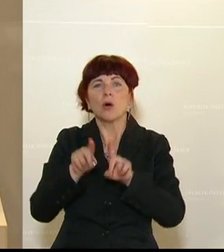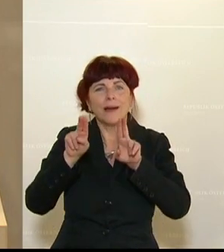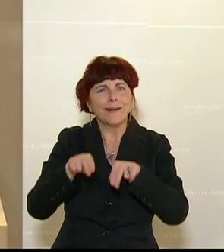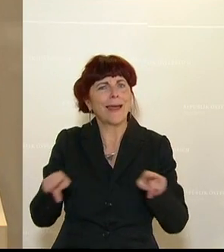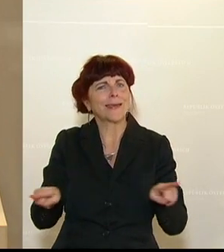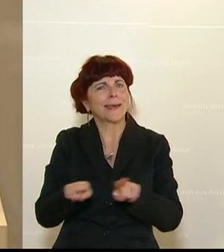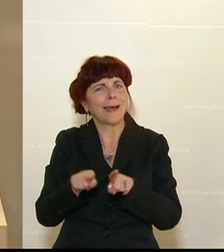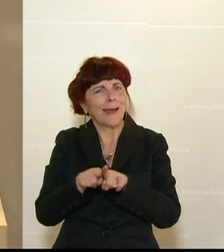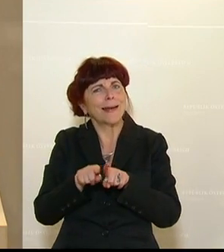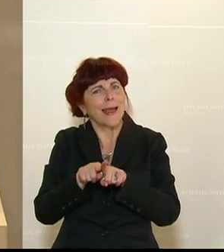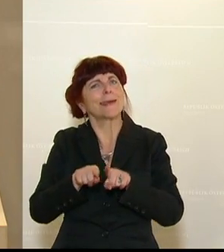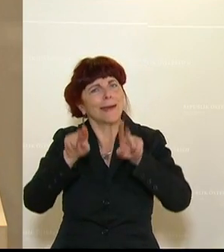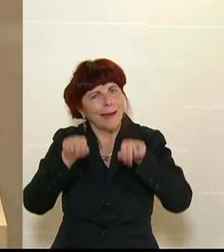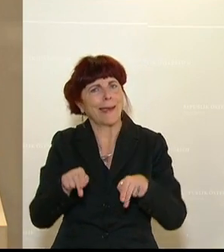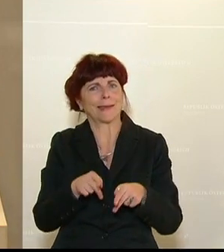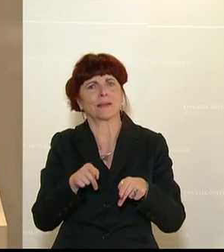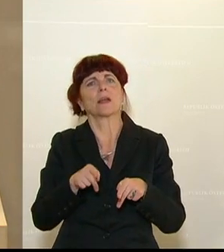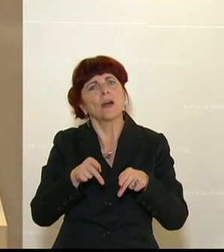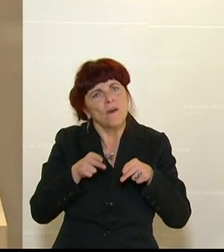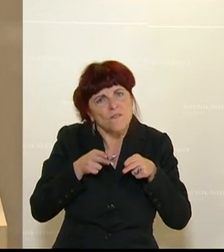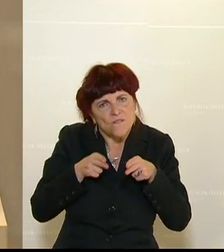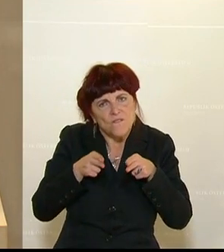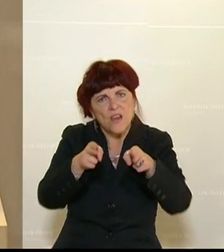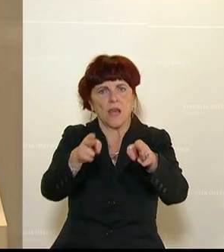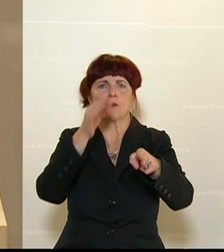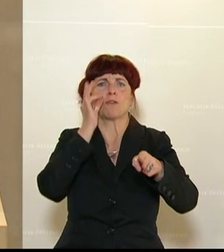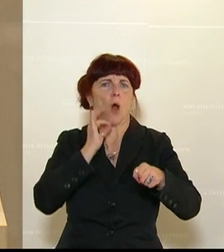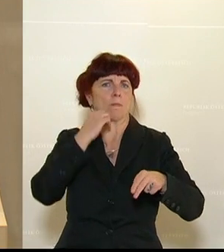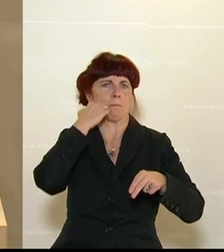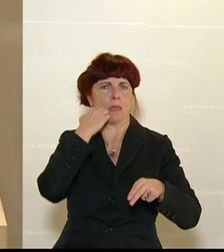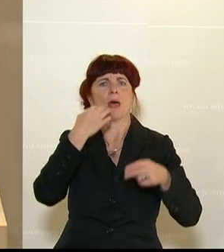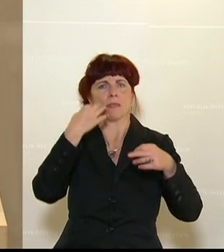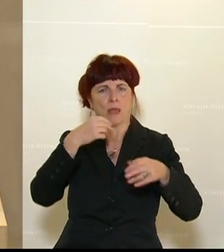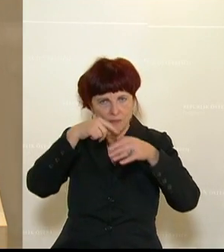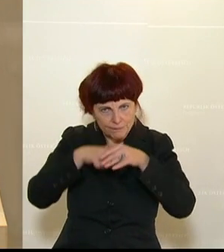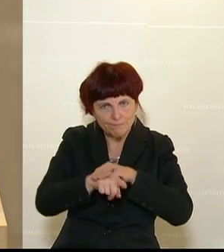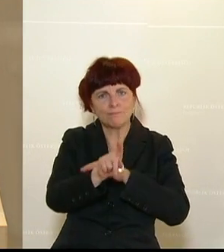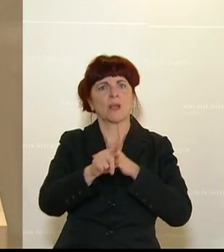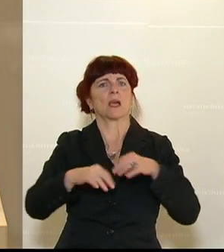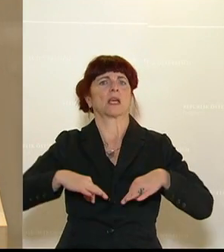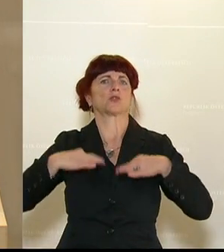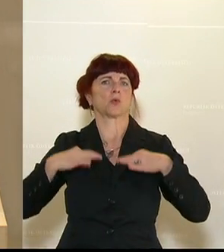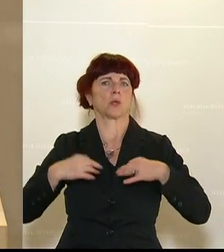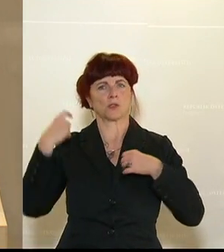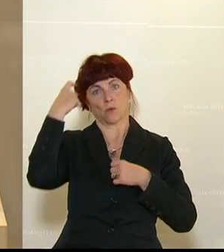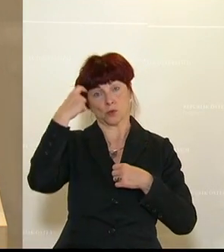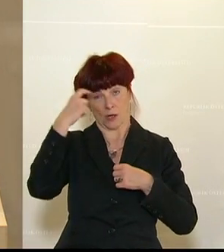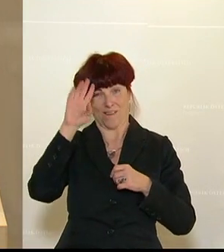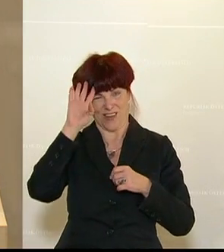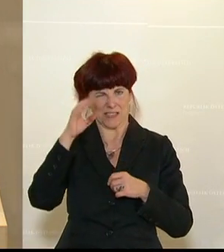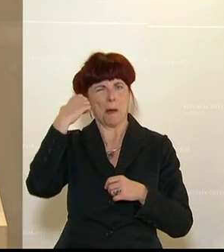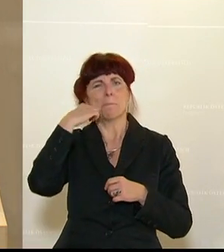Zugang von Frauen und Männern zur Gesundheitsvorsorge. Denn wie wir wissen, Männer sind da etwas nachlässig in diesem Thema.